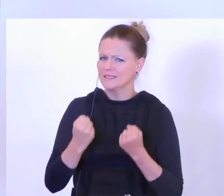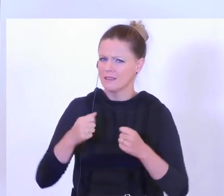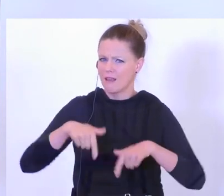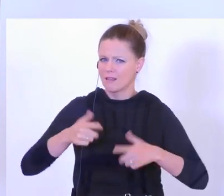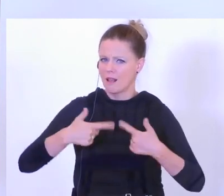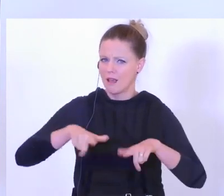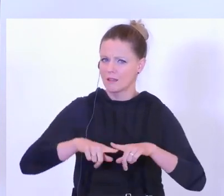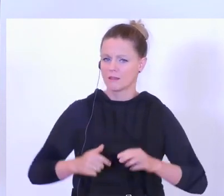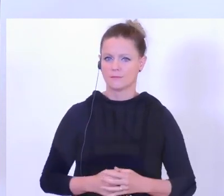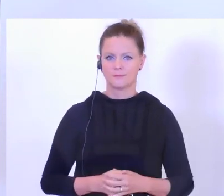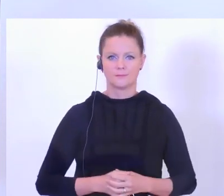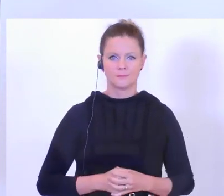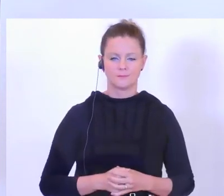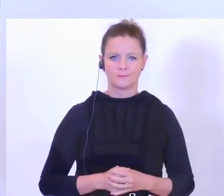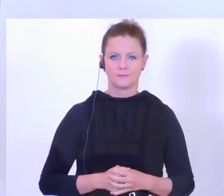unserem Land.